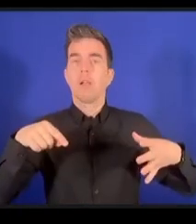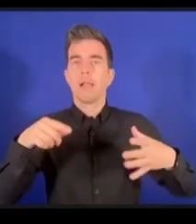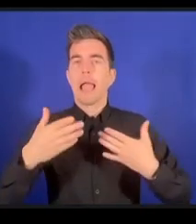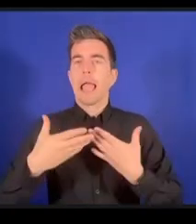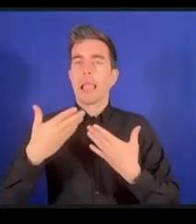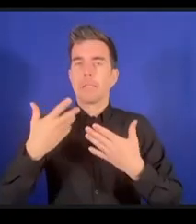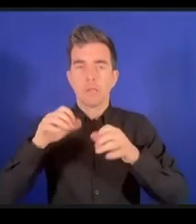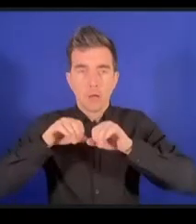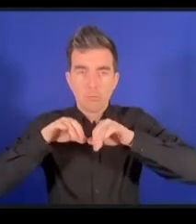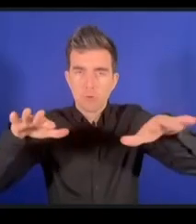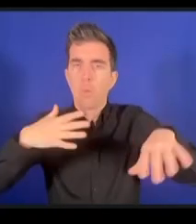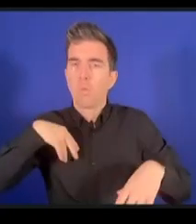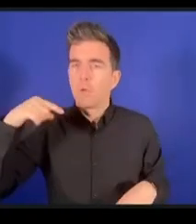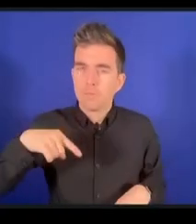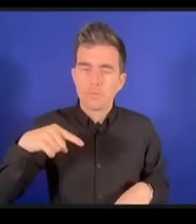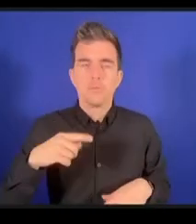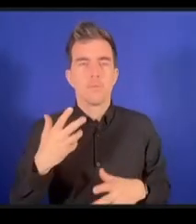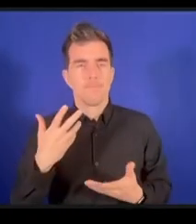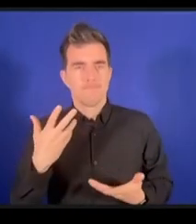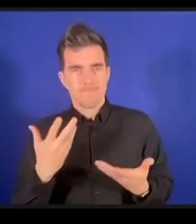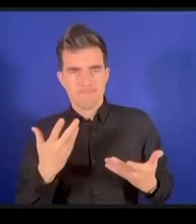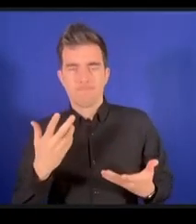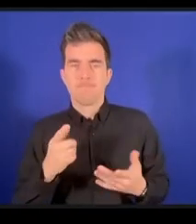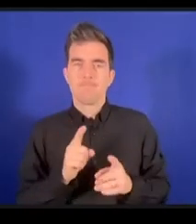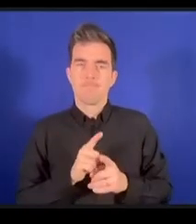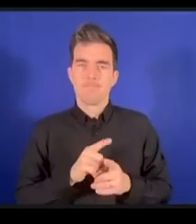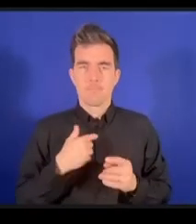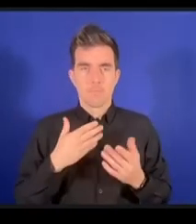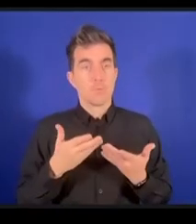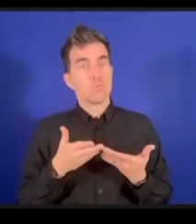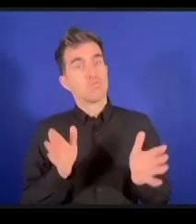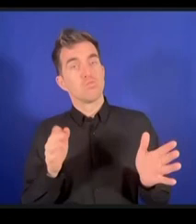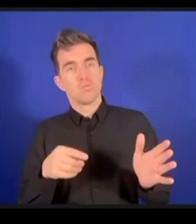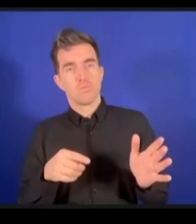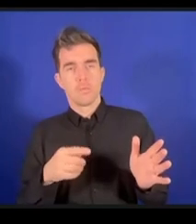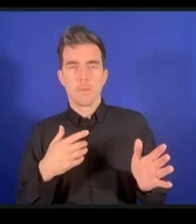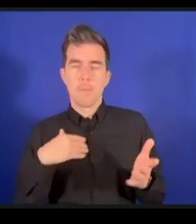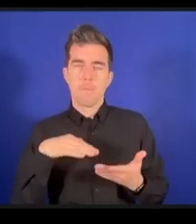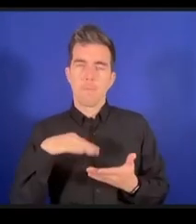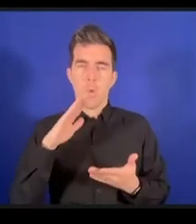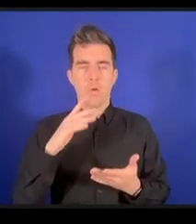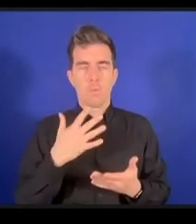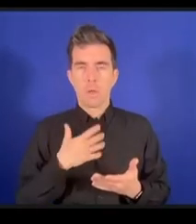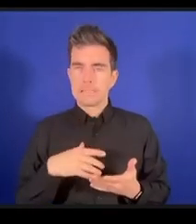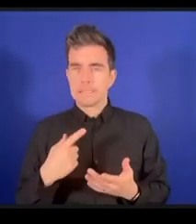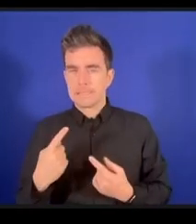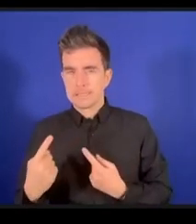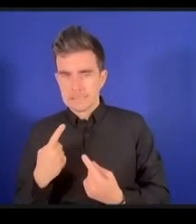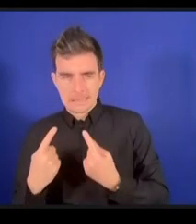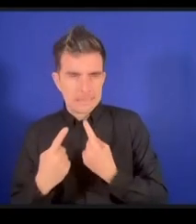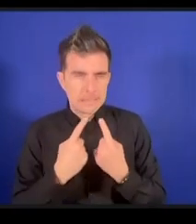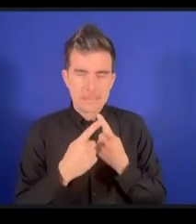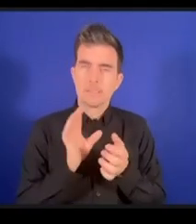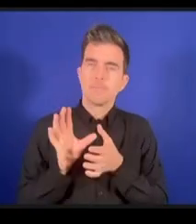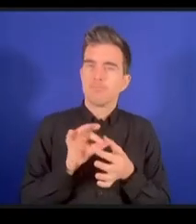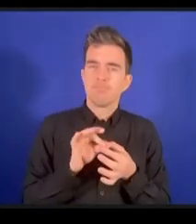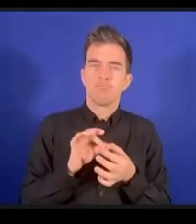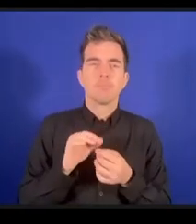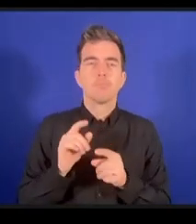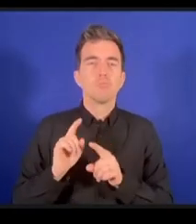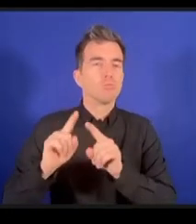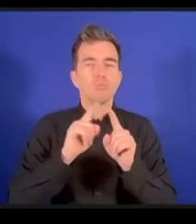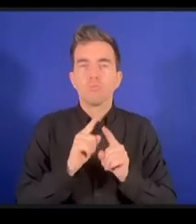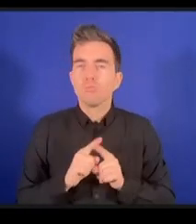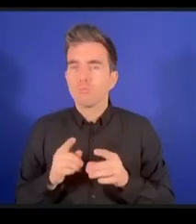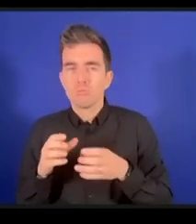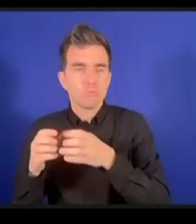confort dans les coalitions dynamiques pour créer des capacités renforcer les capacités ce que j'ai dit d'emblée c'est que il